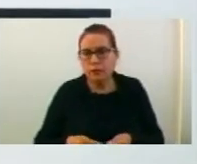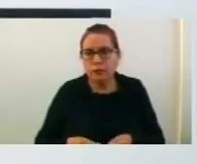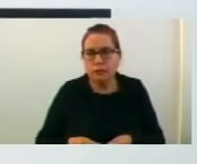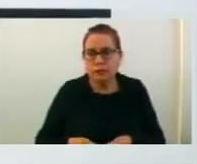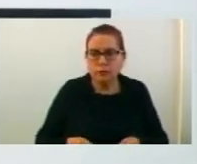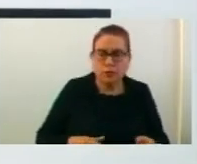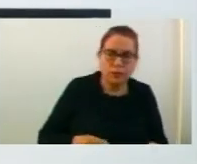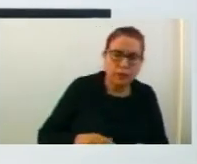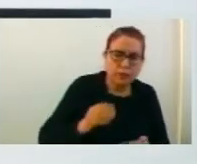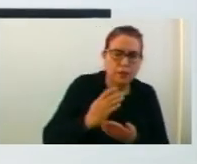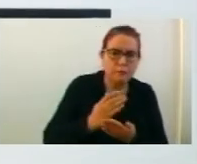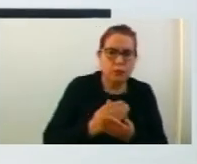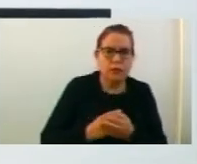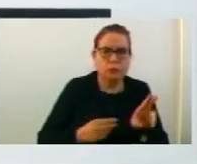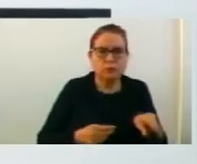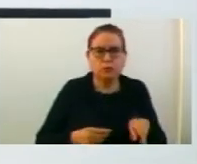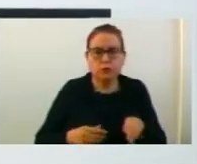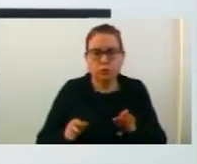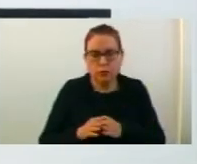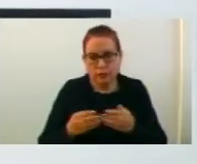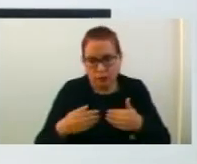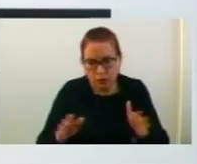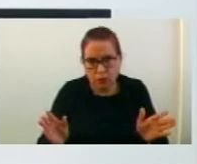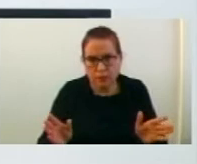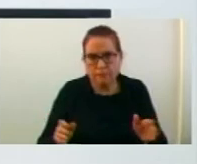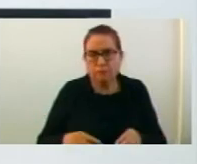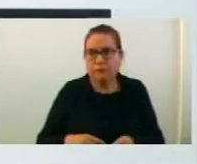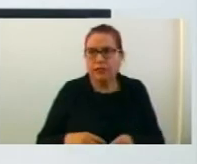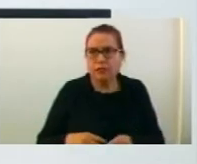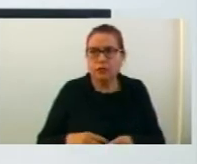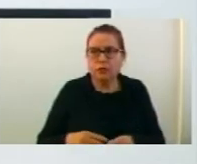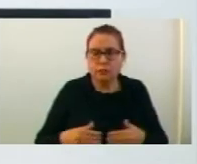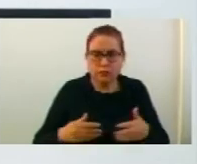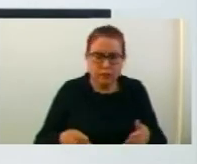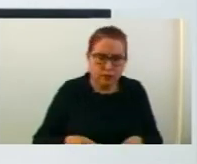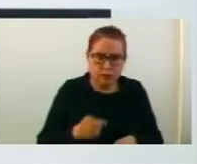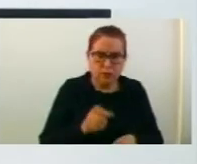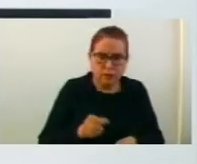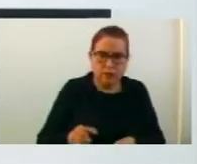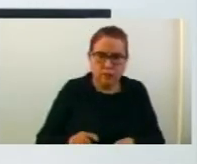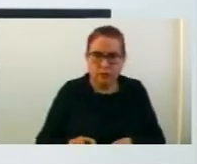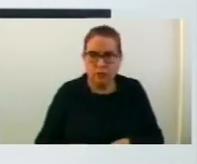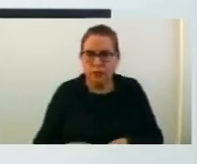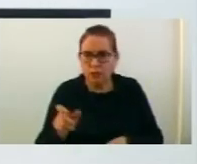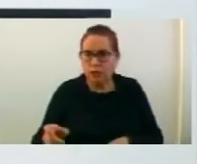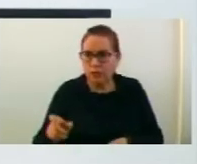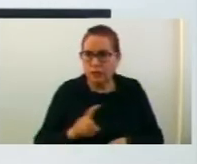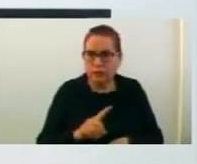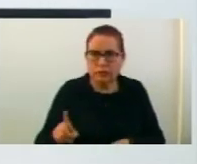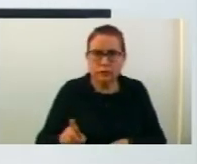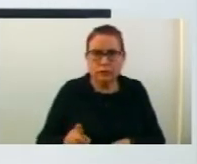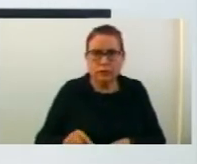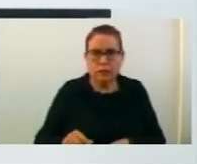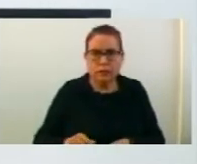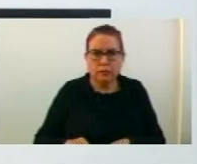програма, и можат да си дозволат на секој наш корисник, без разлика дали е член или не